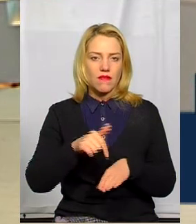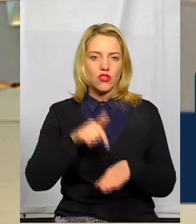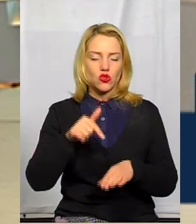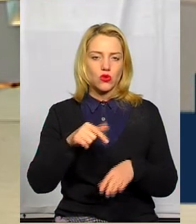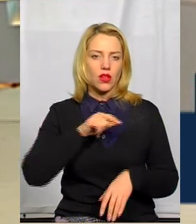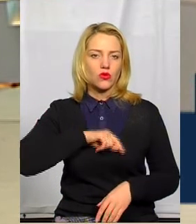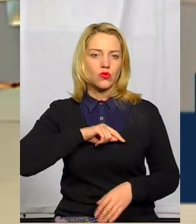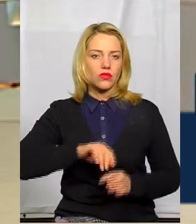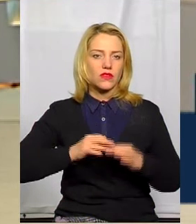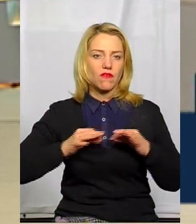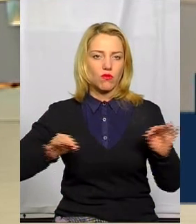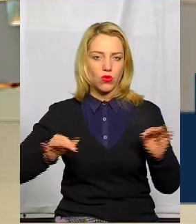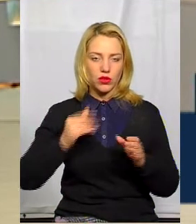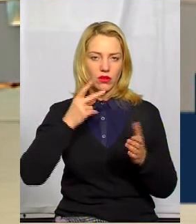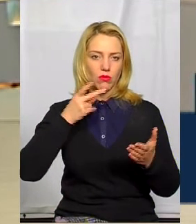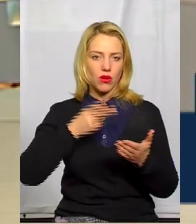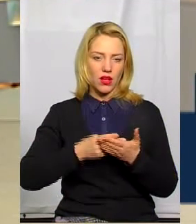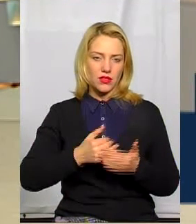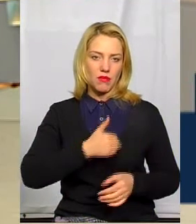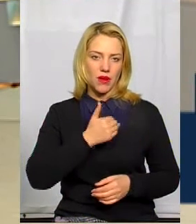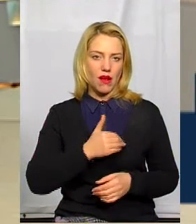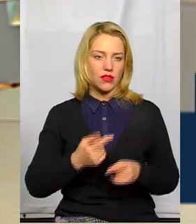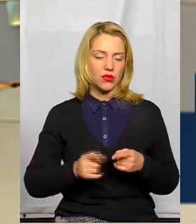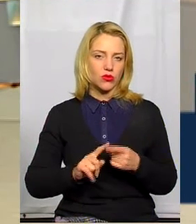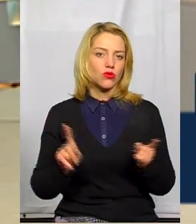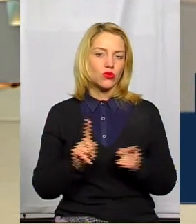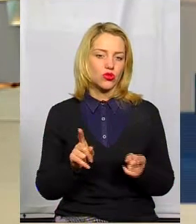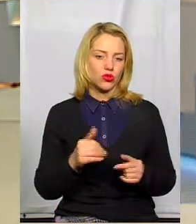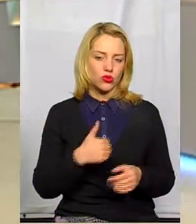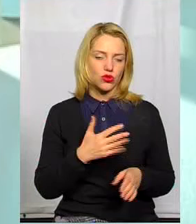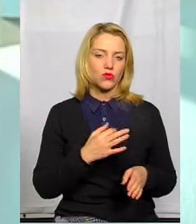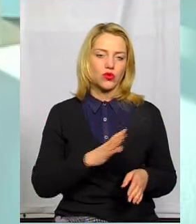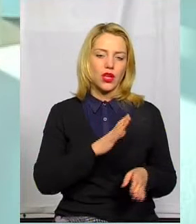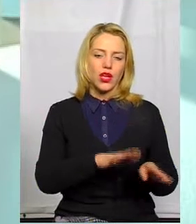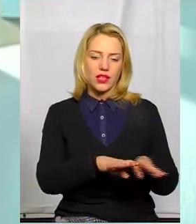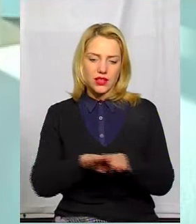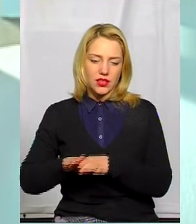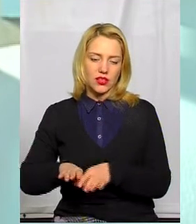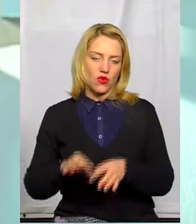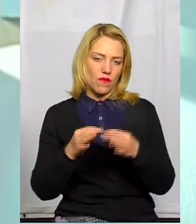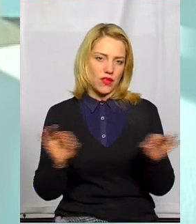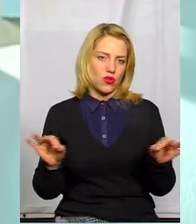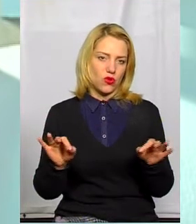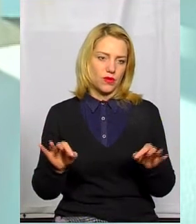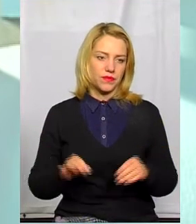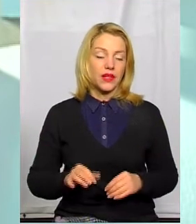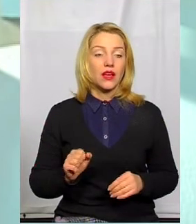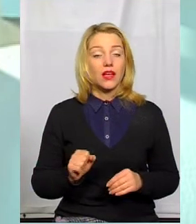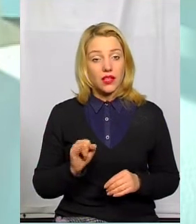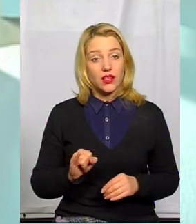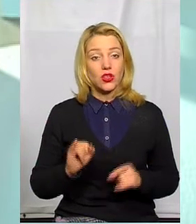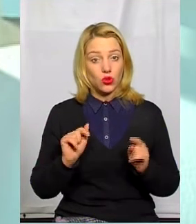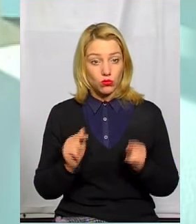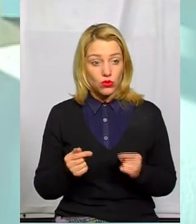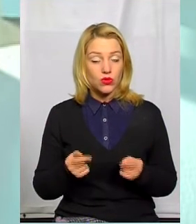дух свободи і показує прагнення до того, що вона буде єдиною, що вона буде вільною, незалежною і так далі. І